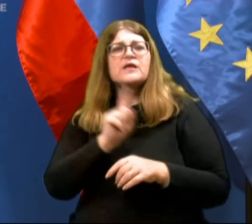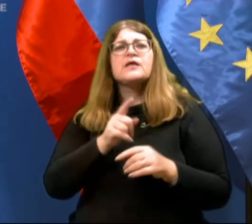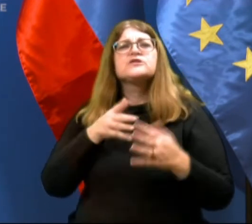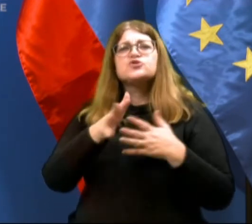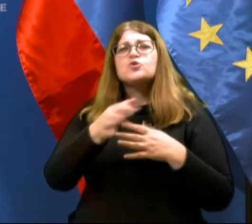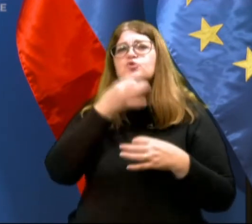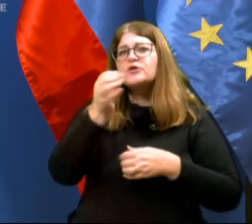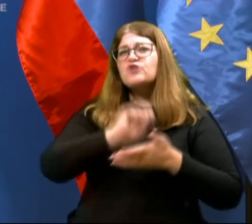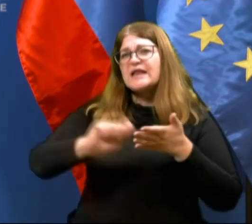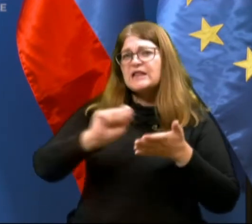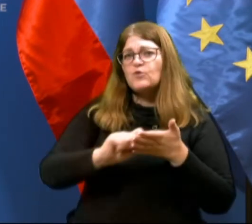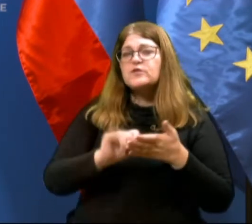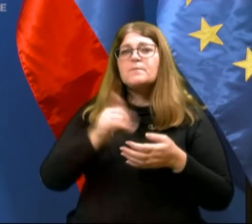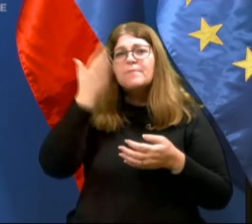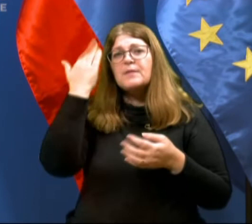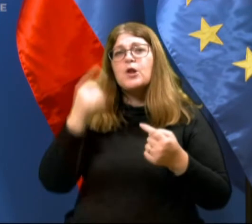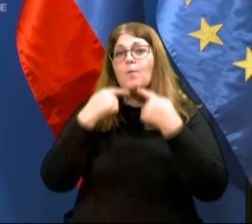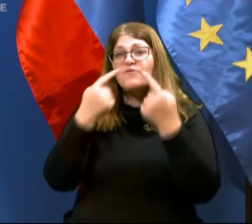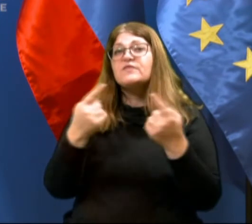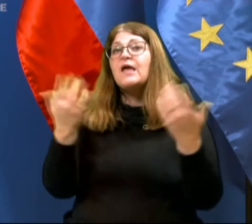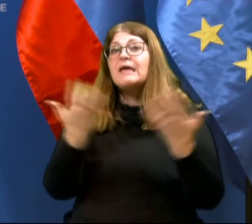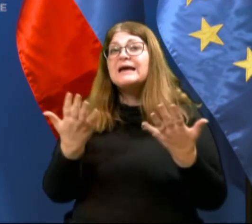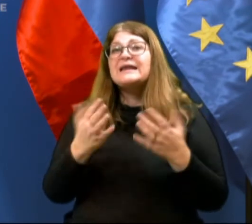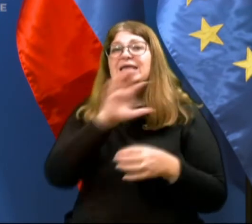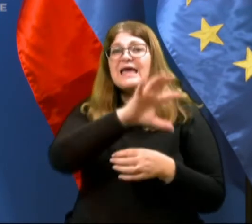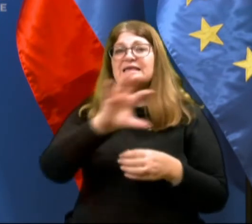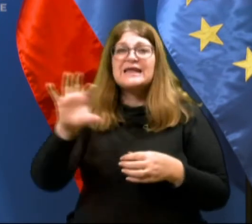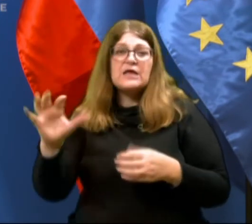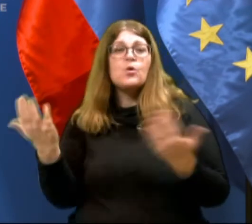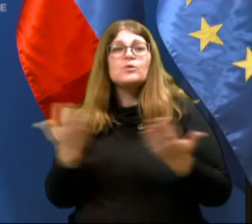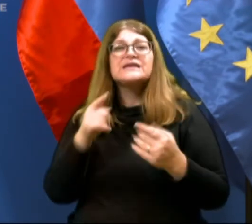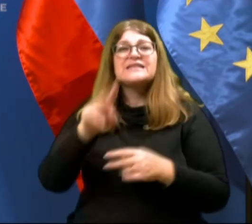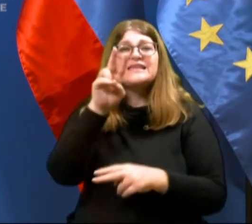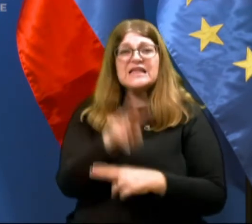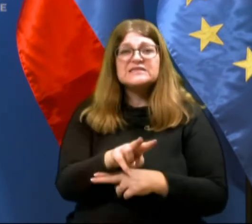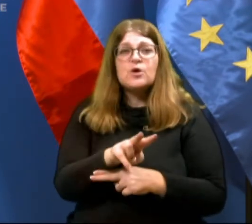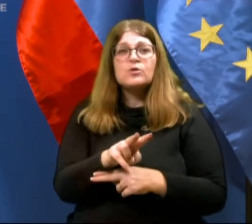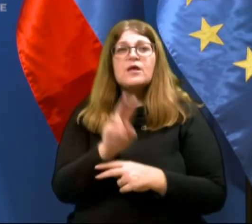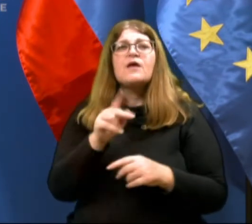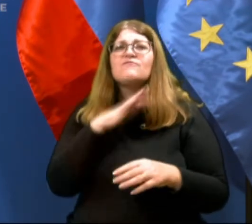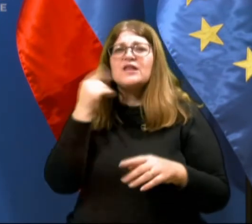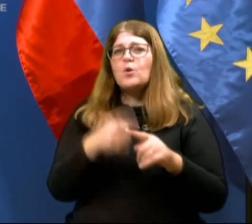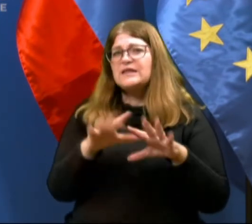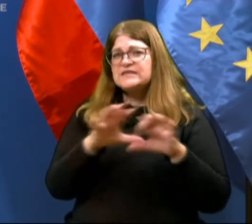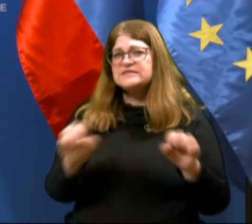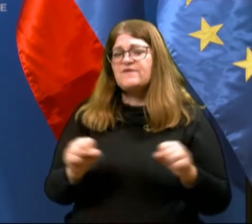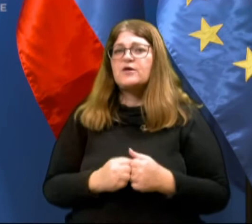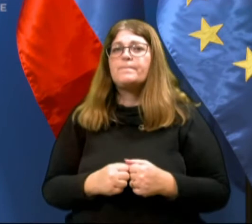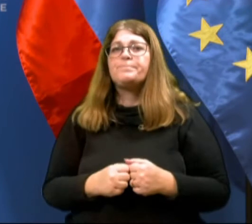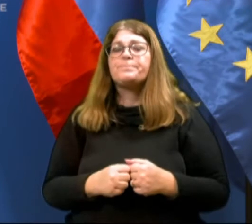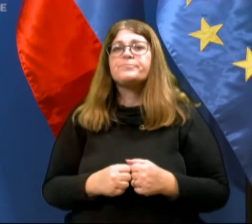vprašanje novinorjev, pa je bilo navedenih kar nekaj krajev, kjer se ti nadzori pogosteje izvajo in to so